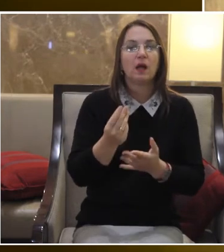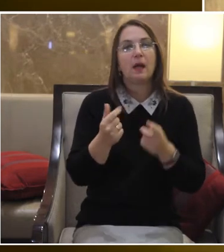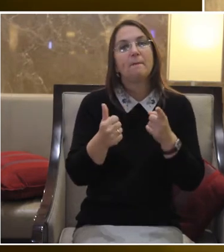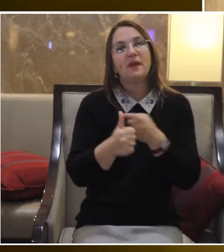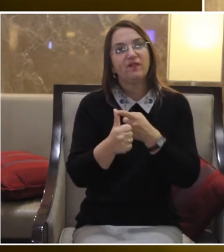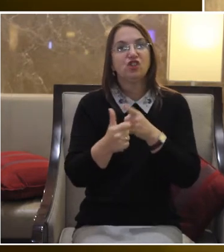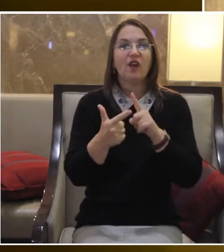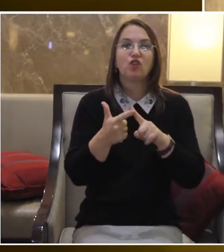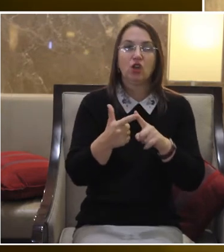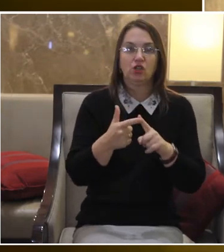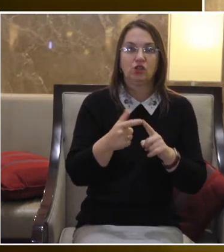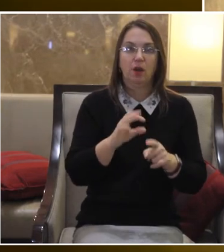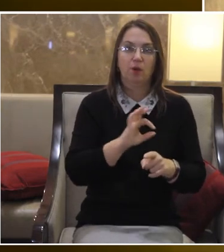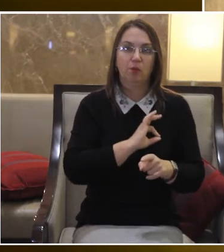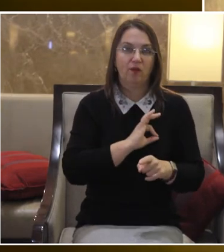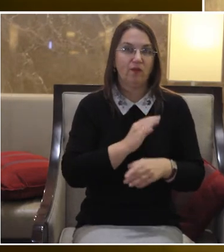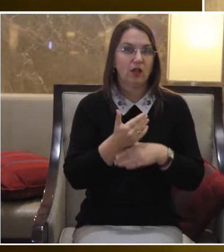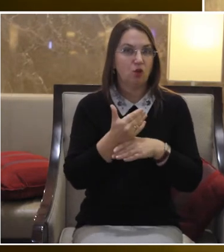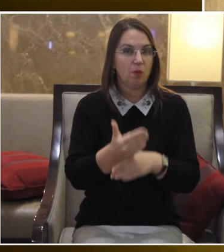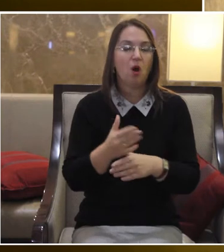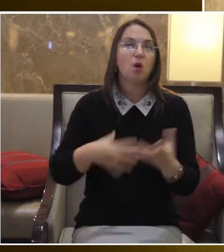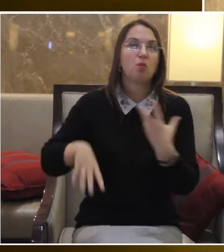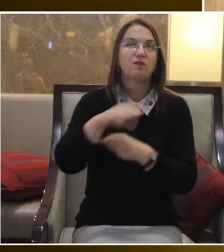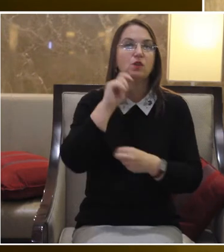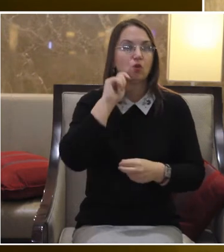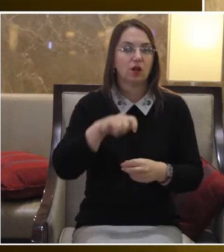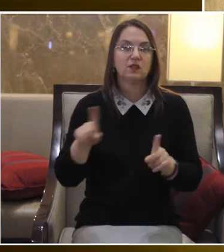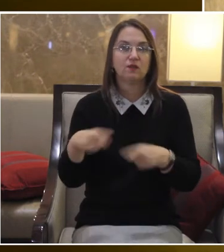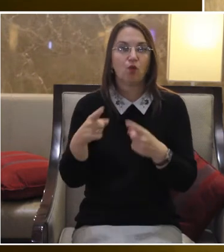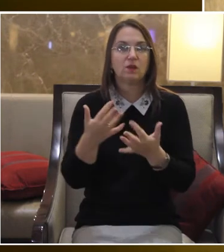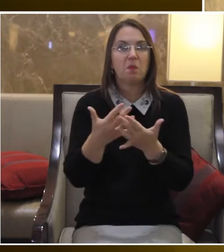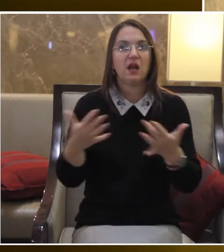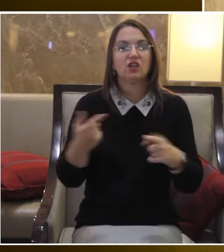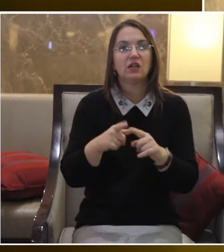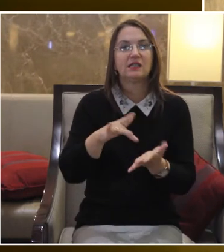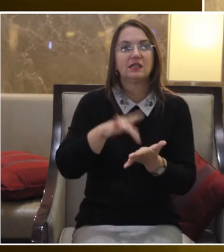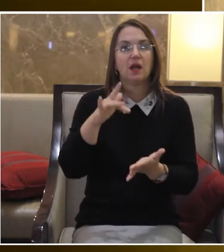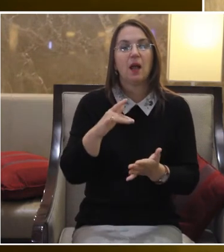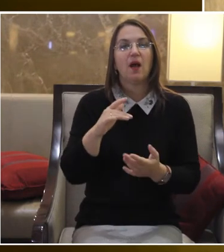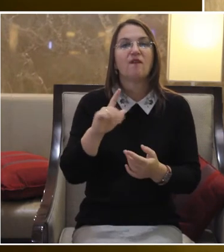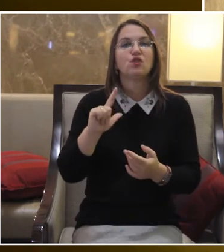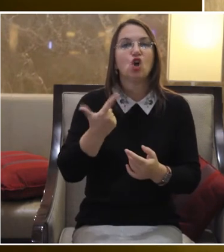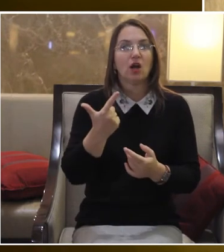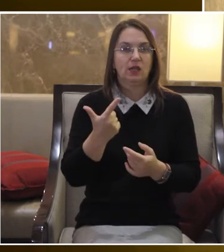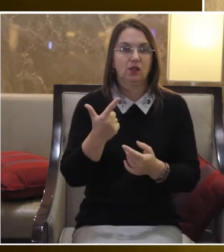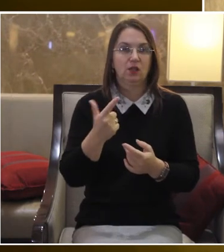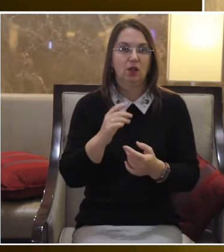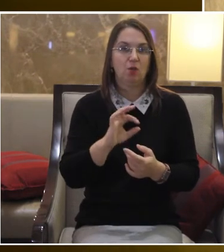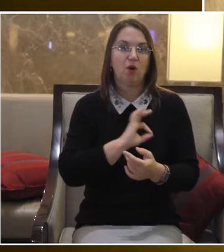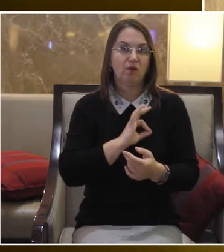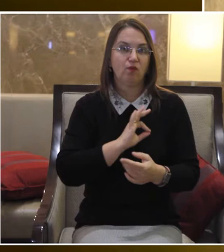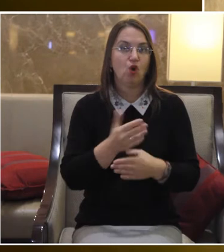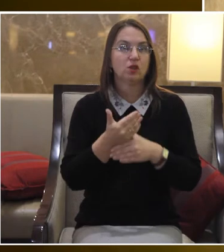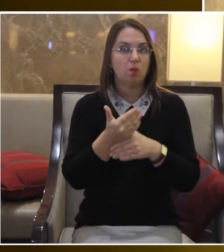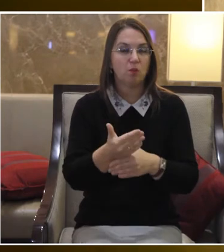По всій Україні створені мережі цих центрів вторинної беззаплатної правової допомоги, де, в